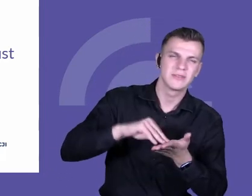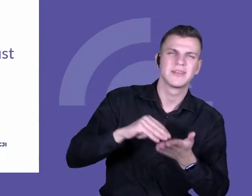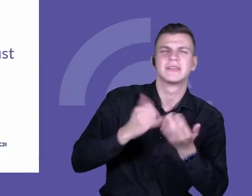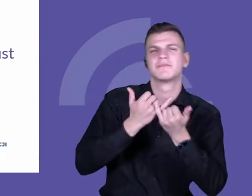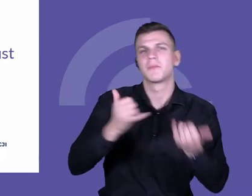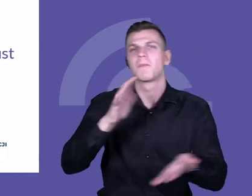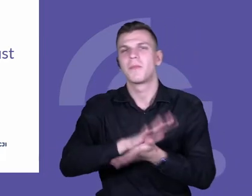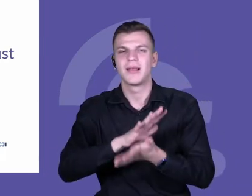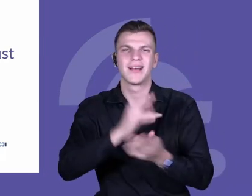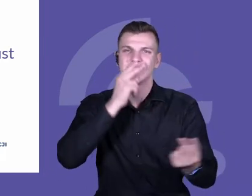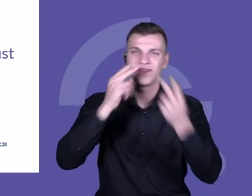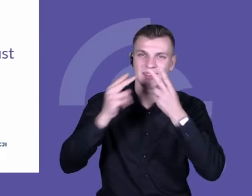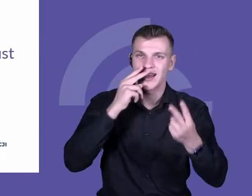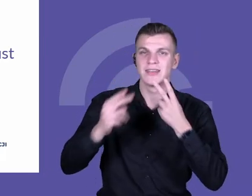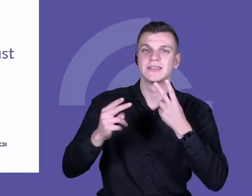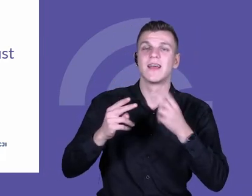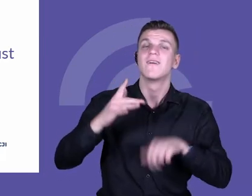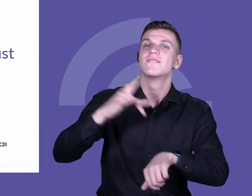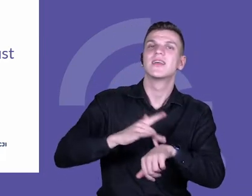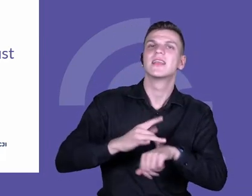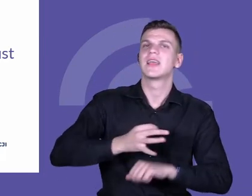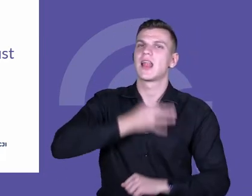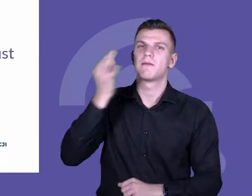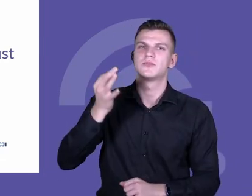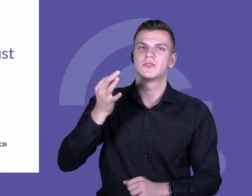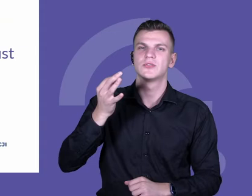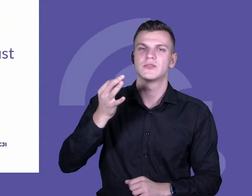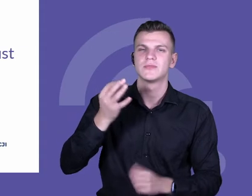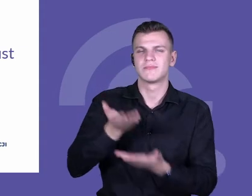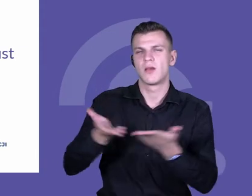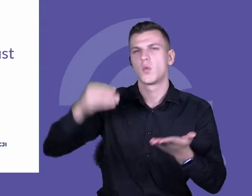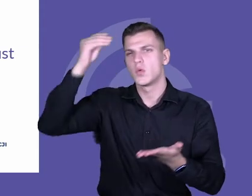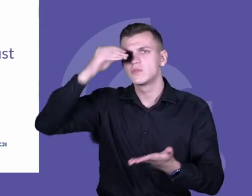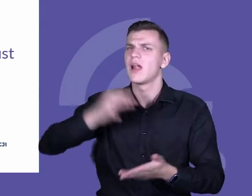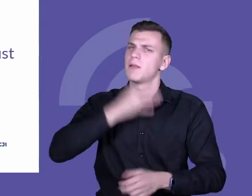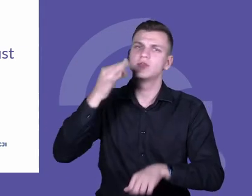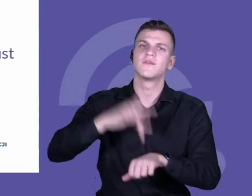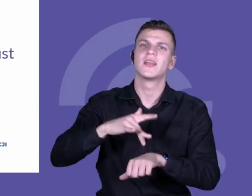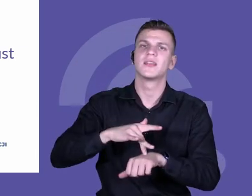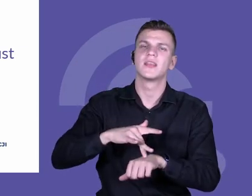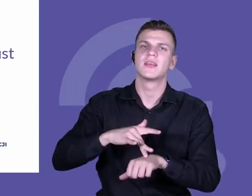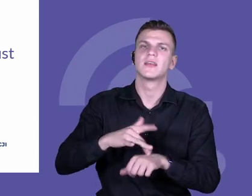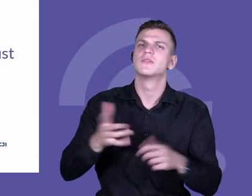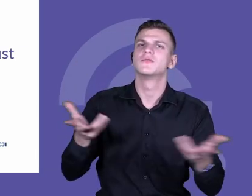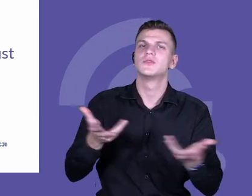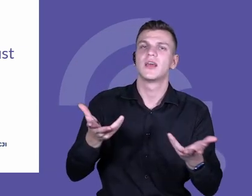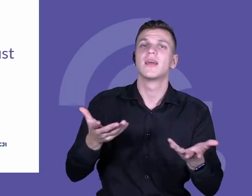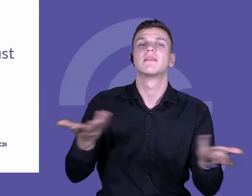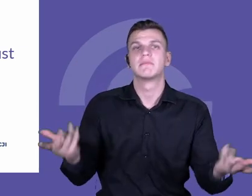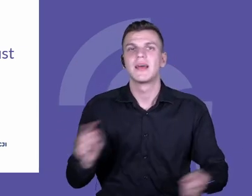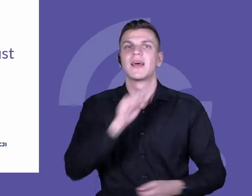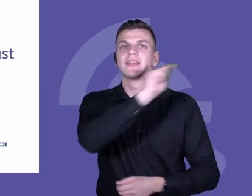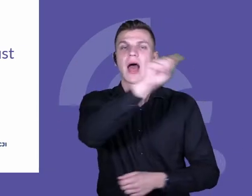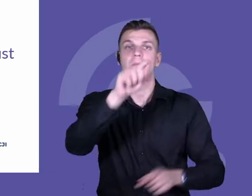to jest po prostu wyższe wyniki uczniów. Drugie to jest, że nauczyciele czują, że